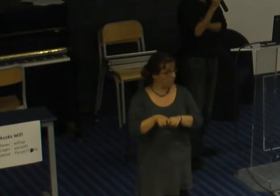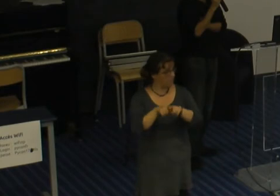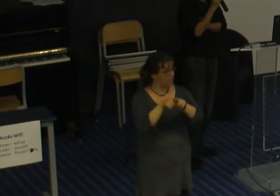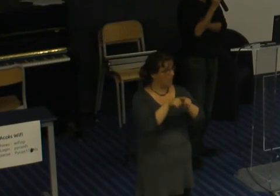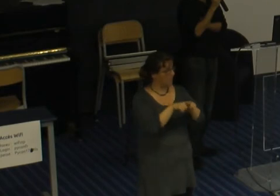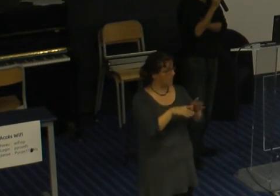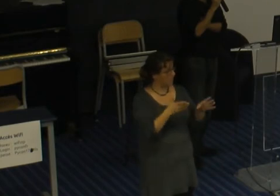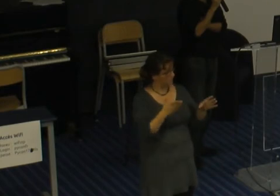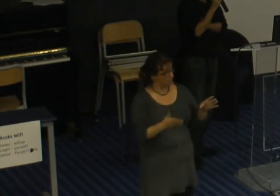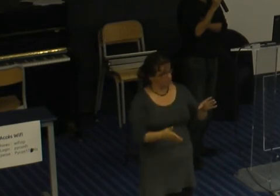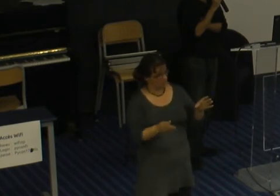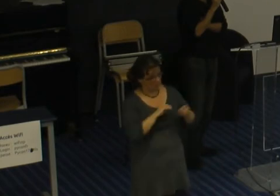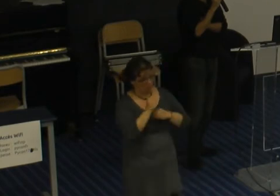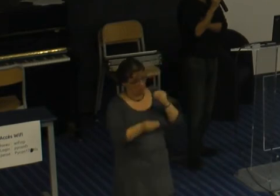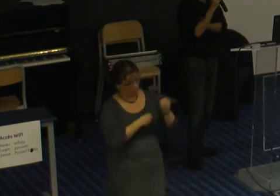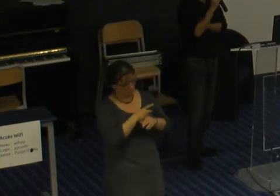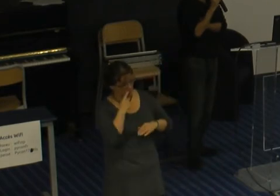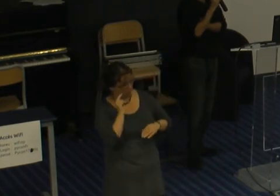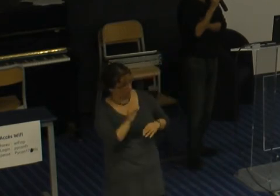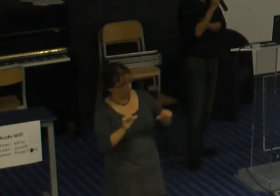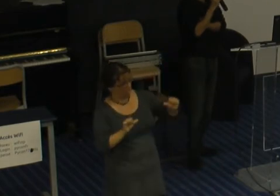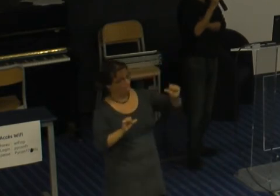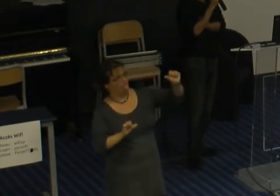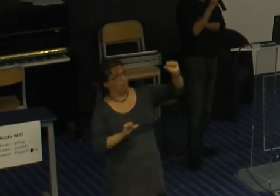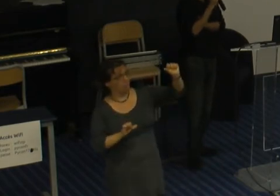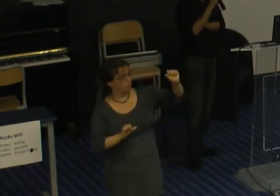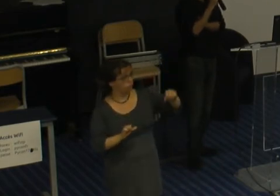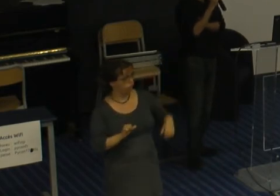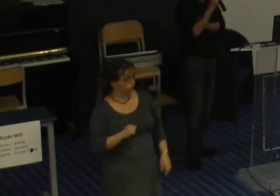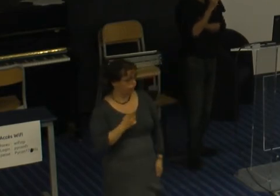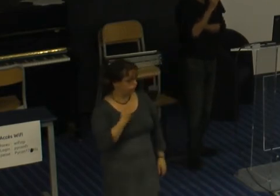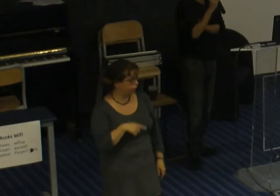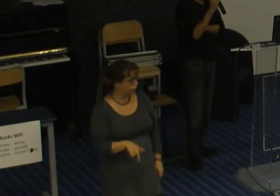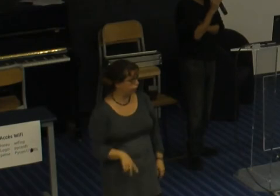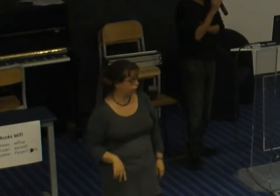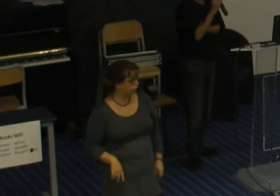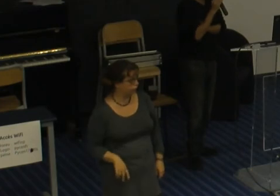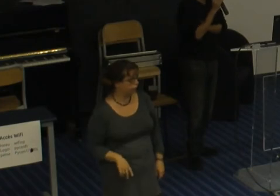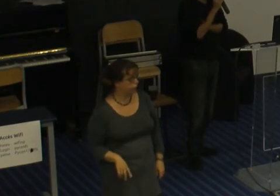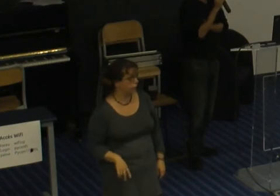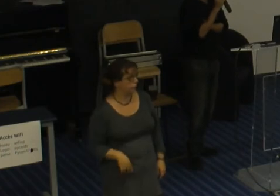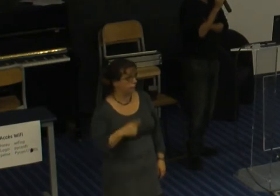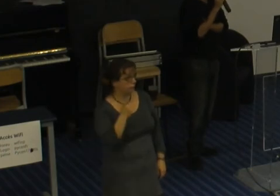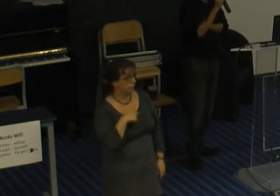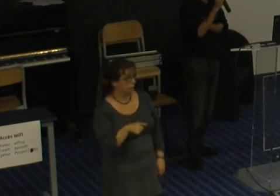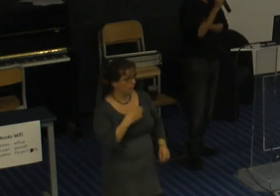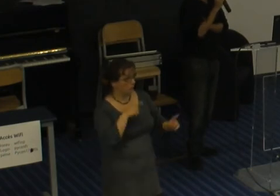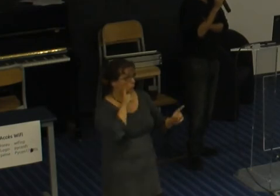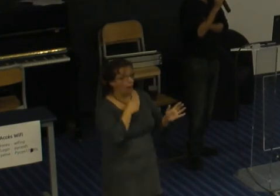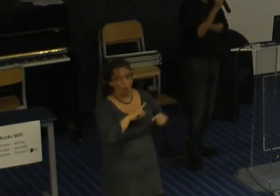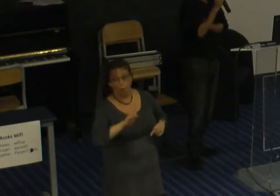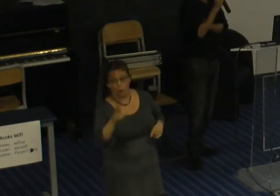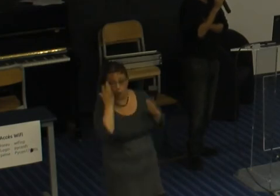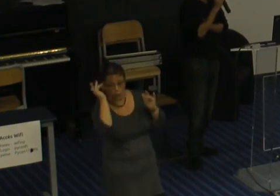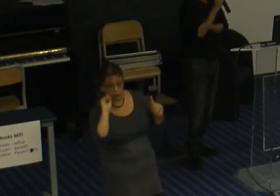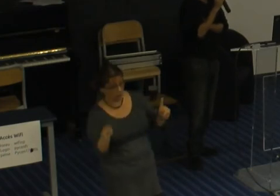dans le monde ? bah non parce que tout simplement ils vont faire face à des blocages culturels et ils ne